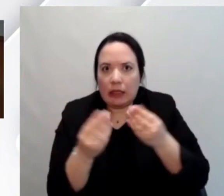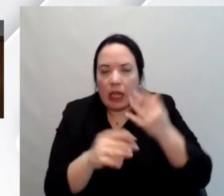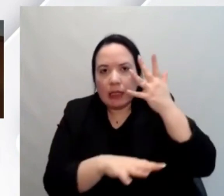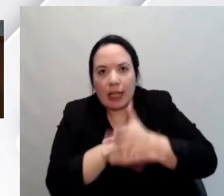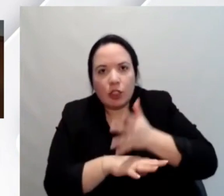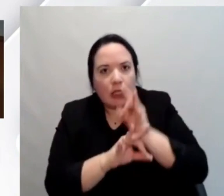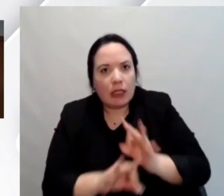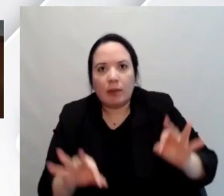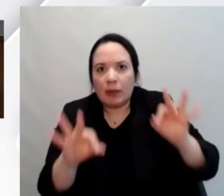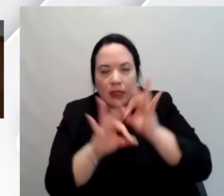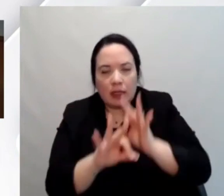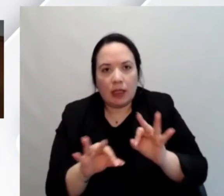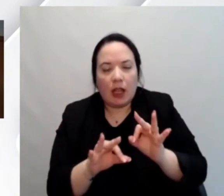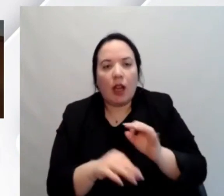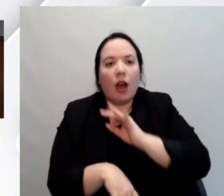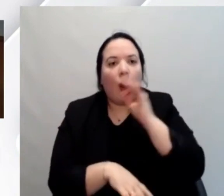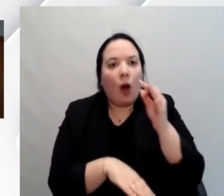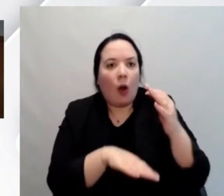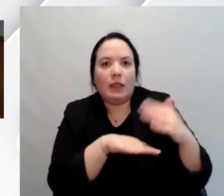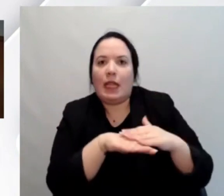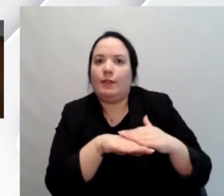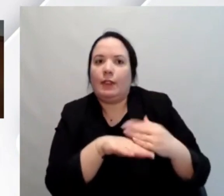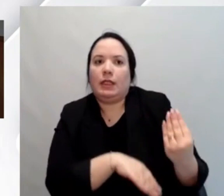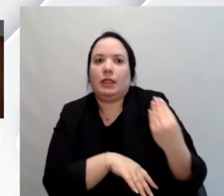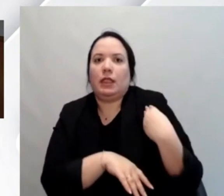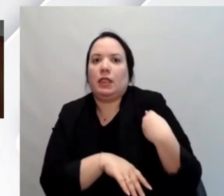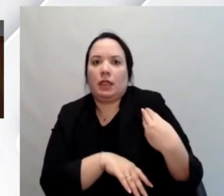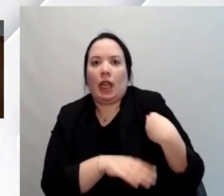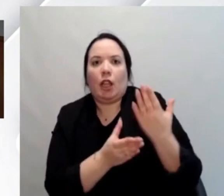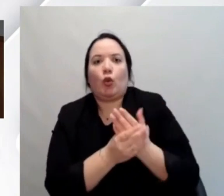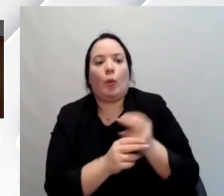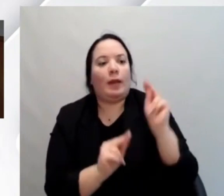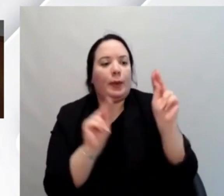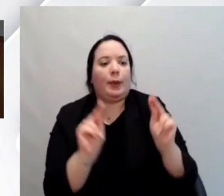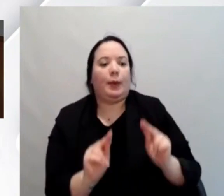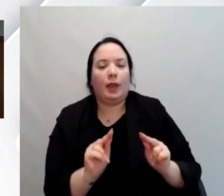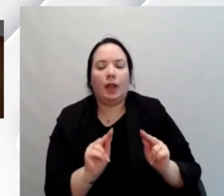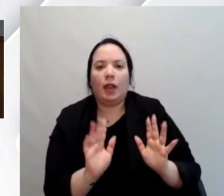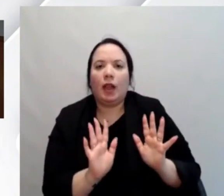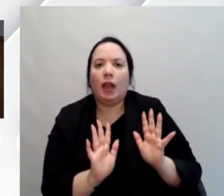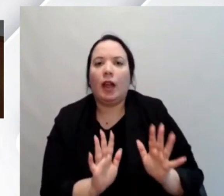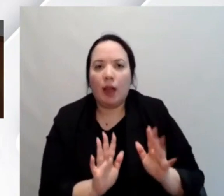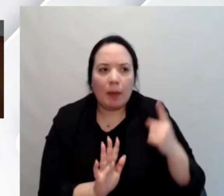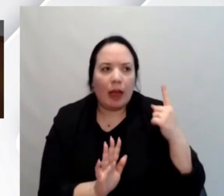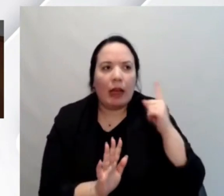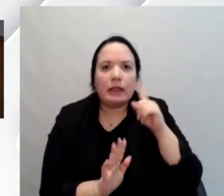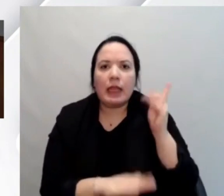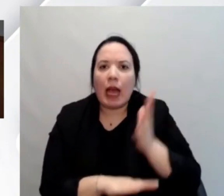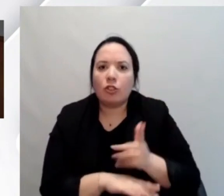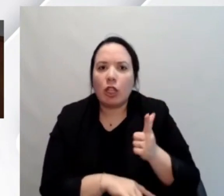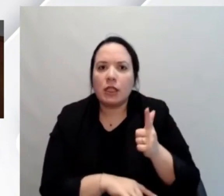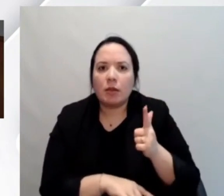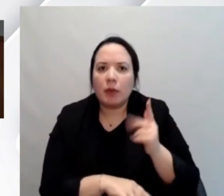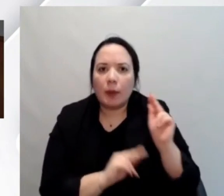servizi ci richiedono la compilazione ad esempio di documentazione ma come si fa a compilare della documentazione quando i